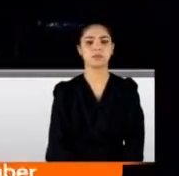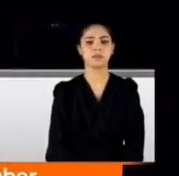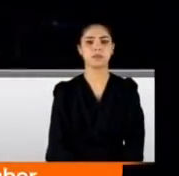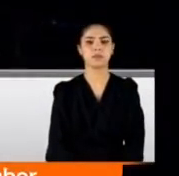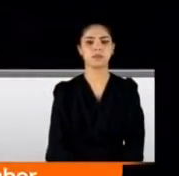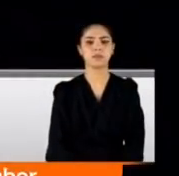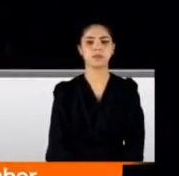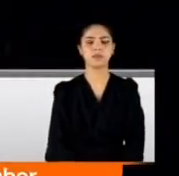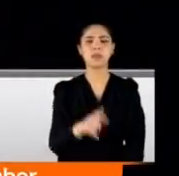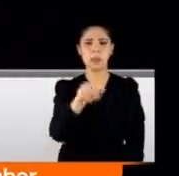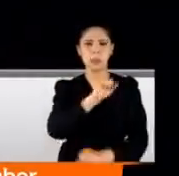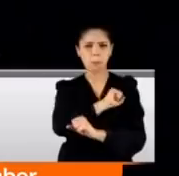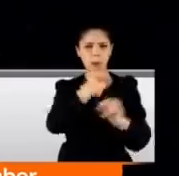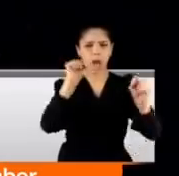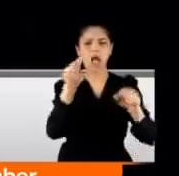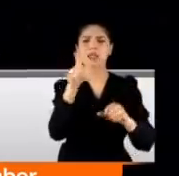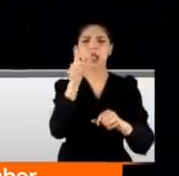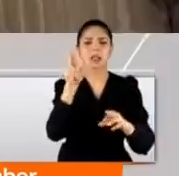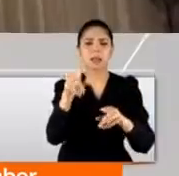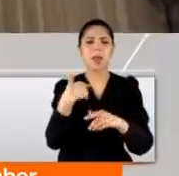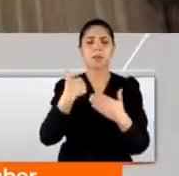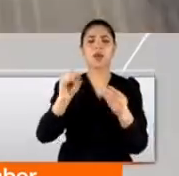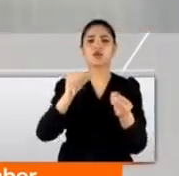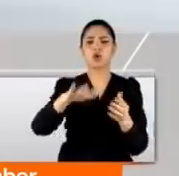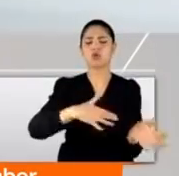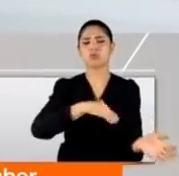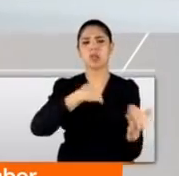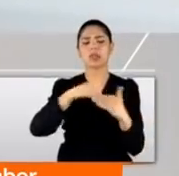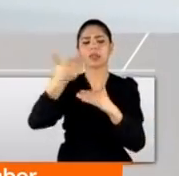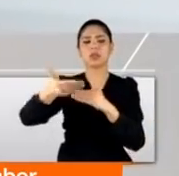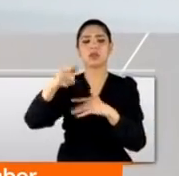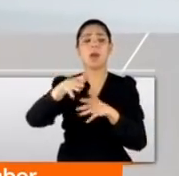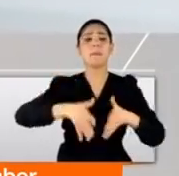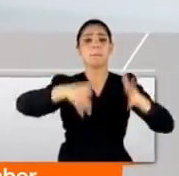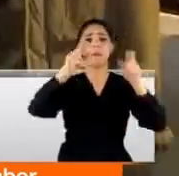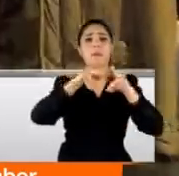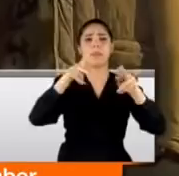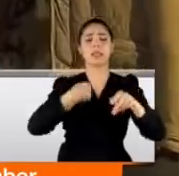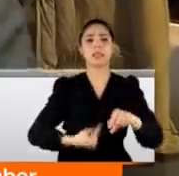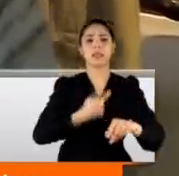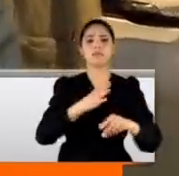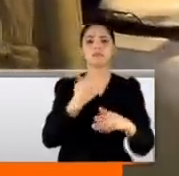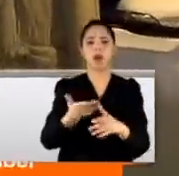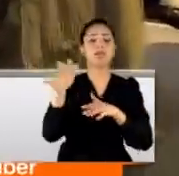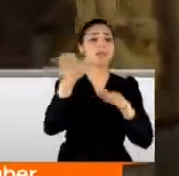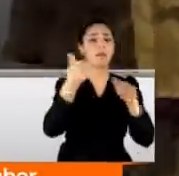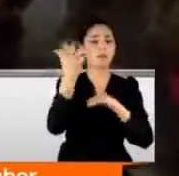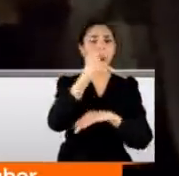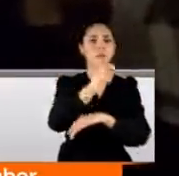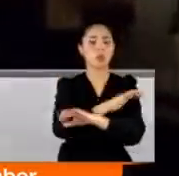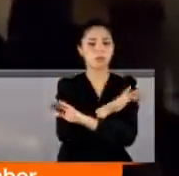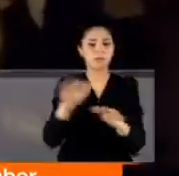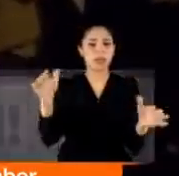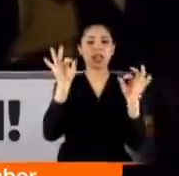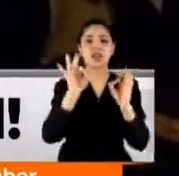Birden bir gömbürtü oldu çocukları kaptım dışarı çıktım. Binanın çatırdadığını hissettik. Depremin ardından yaklaşık 3 saat